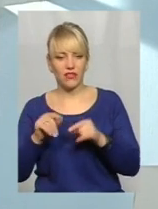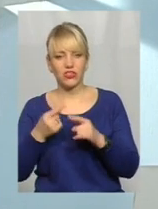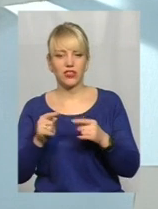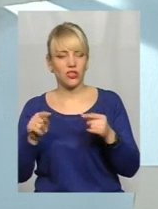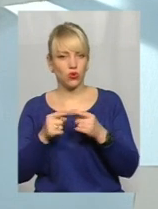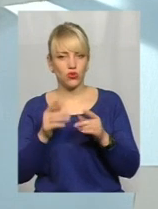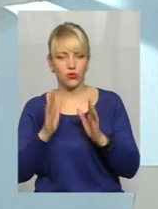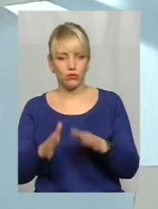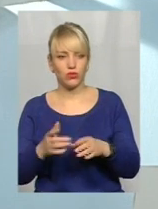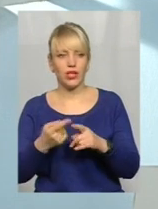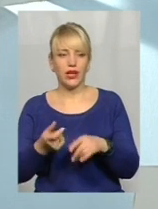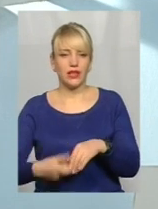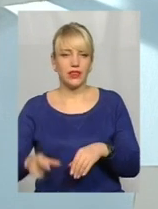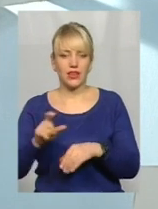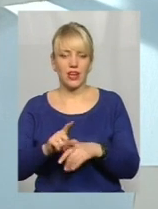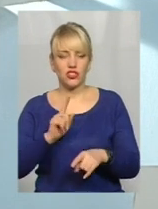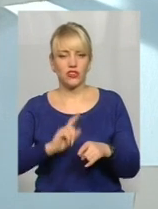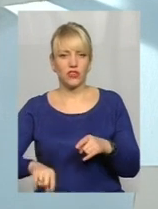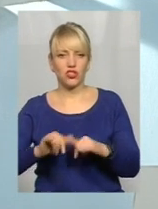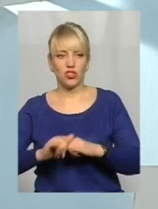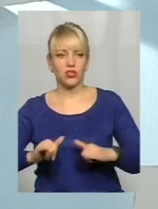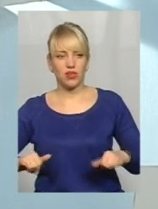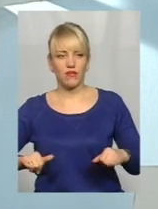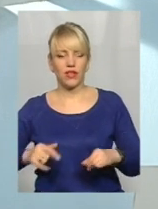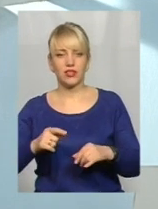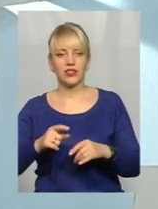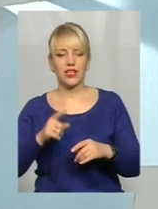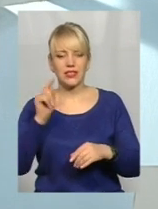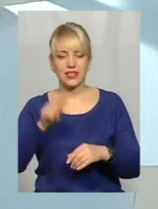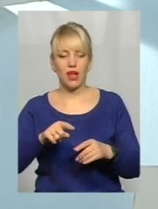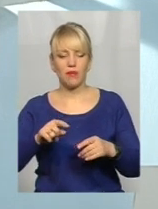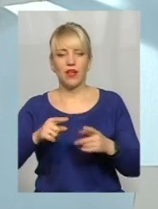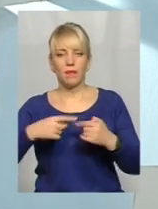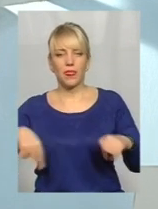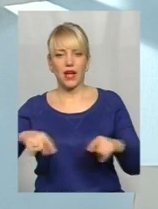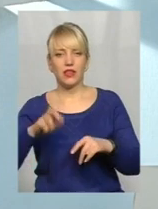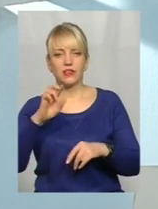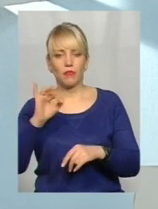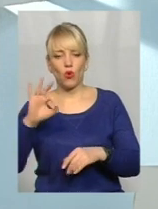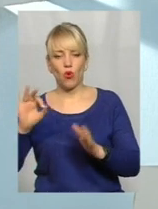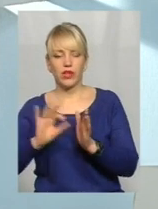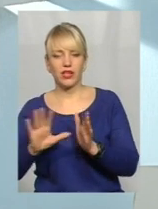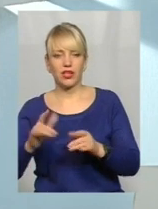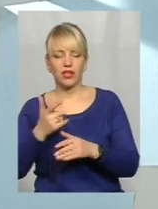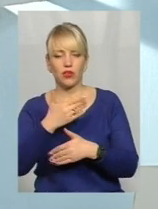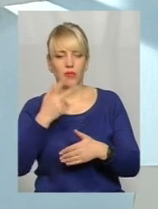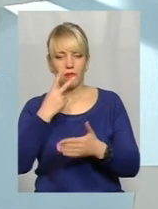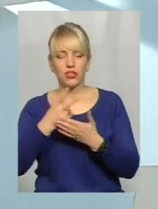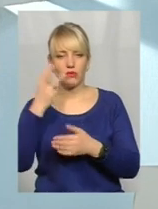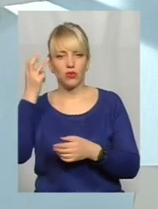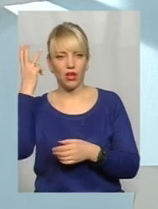буде, найшвидше розвитиметься саме галузь біоенергетики. І ми навіть бачимо на Хмельниччині, що